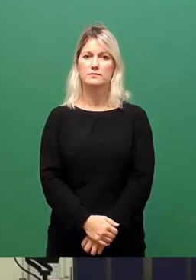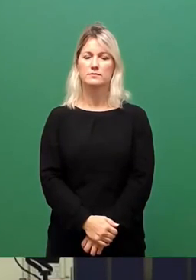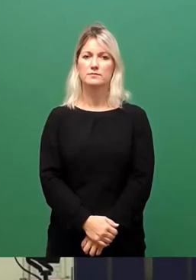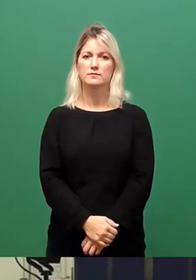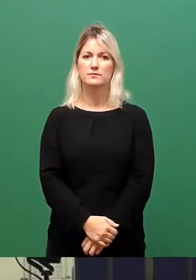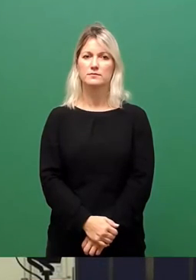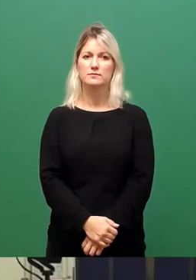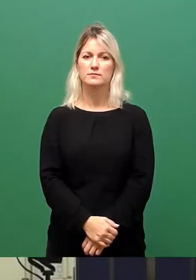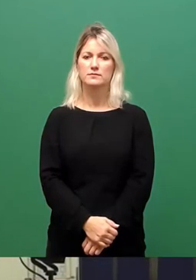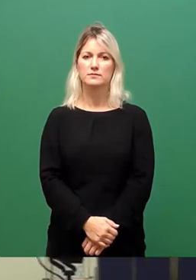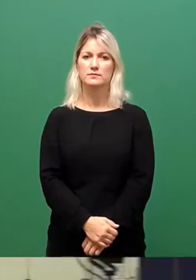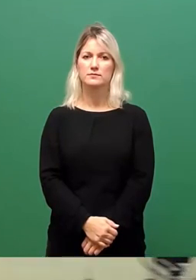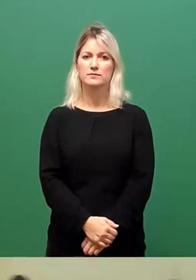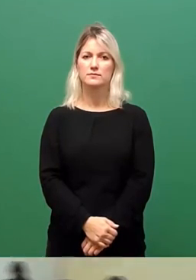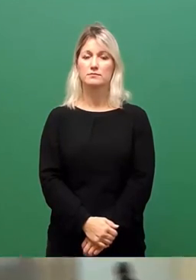Gegenstimmen